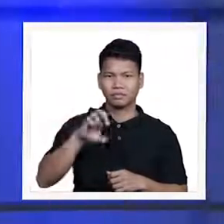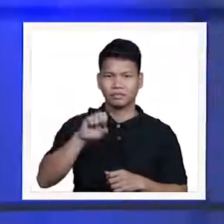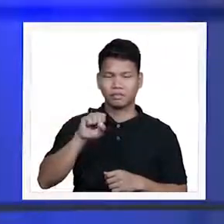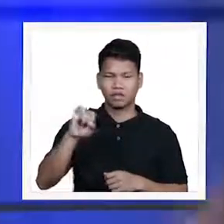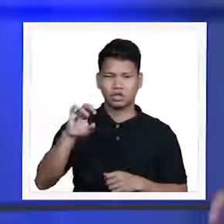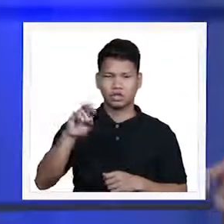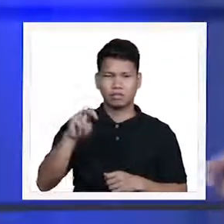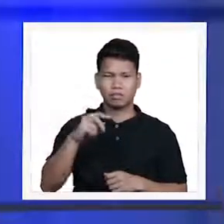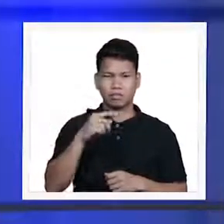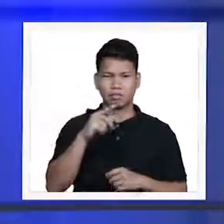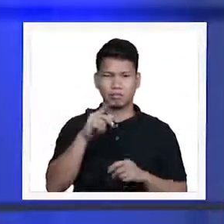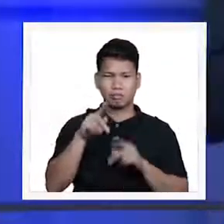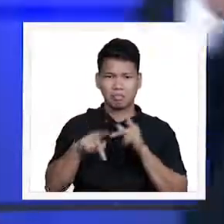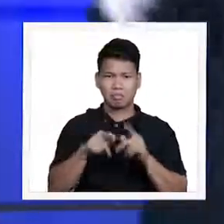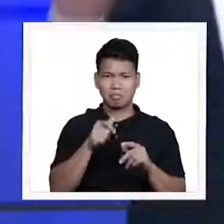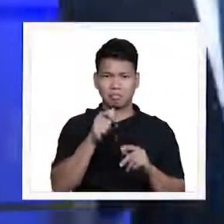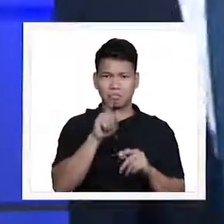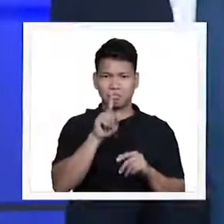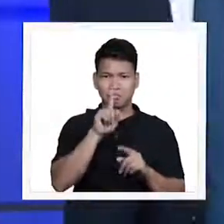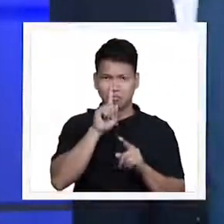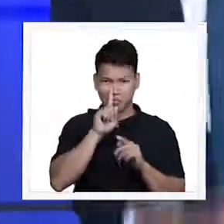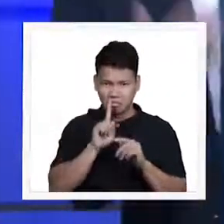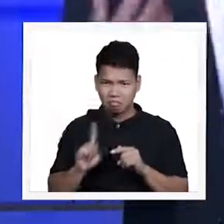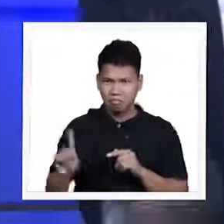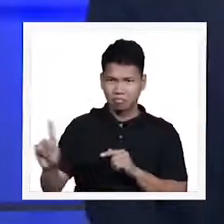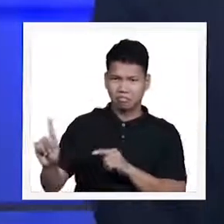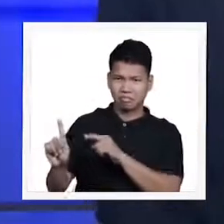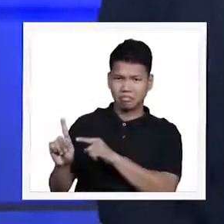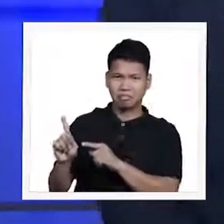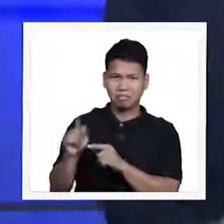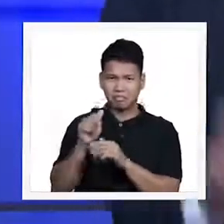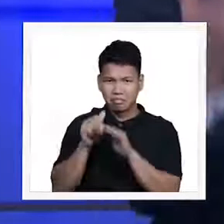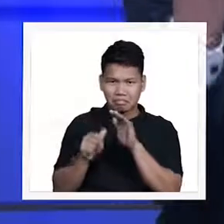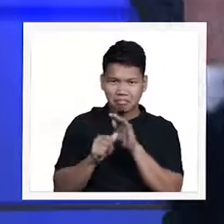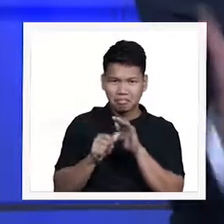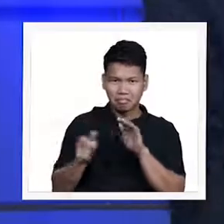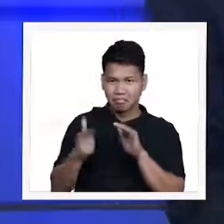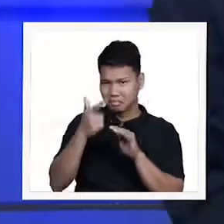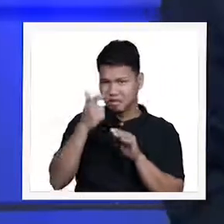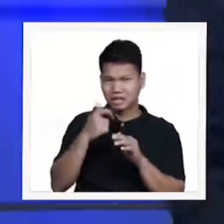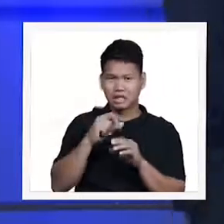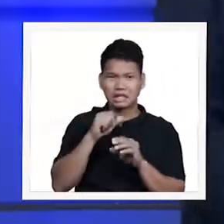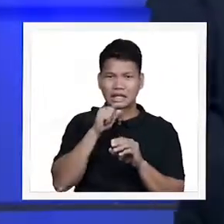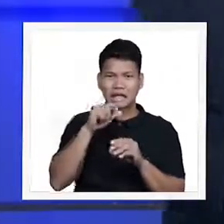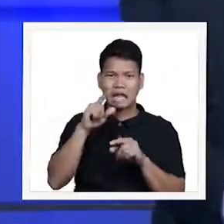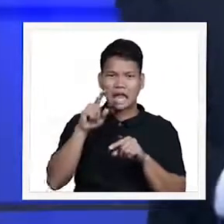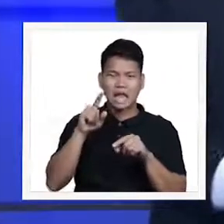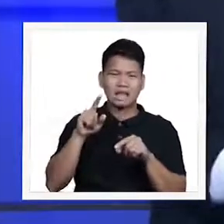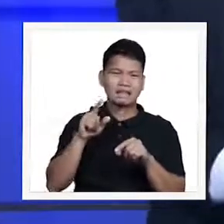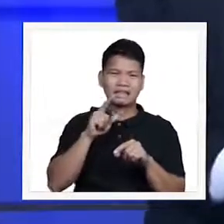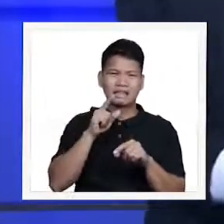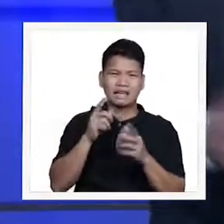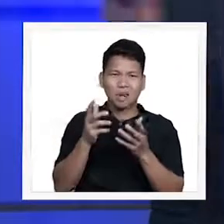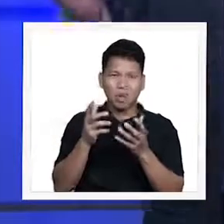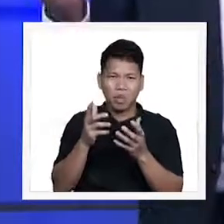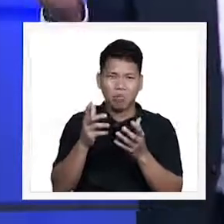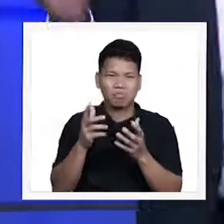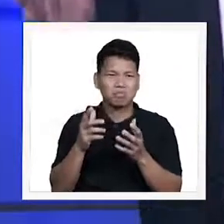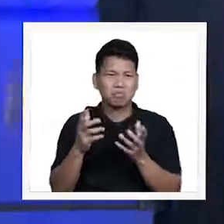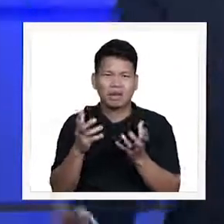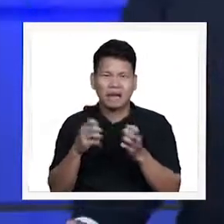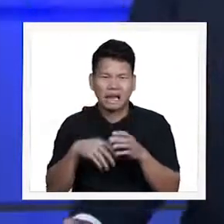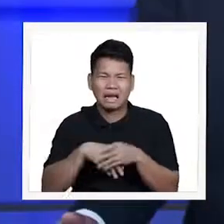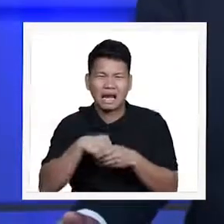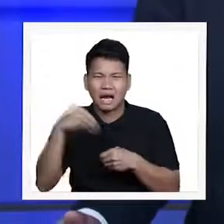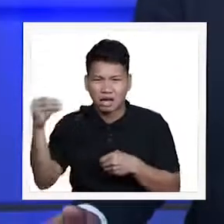nag-iisa dahil hindi sila pwedeng lumabas. Marami ang nadidepress. But I would like